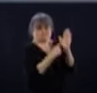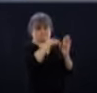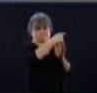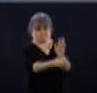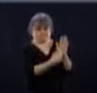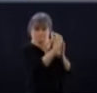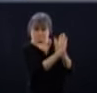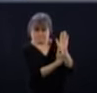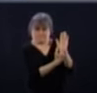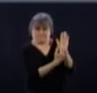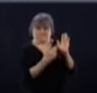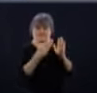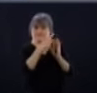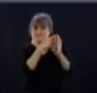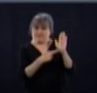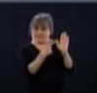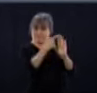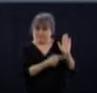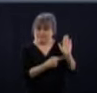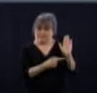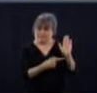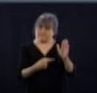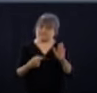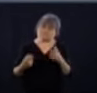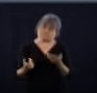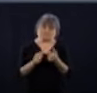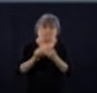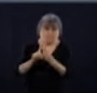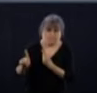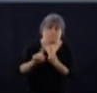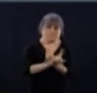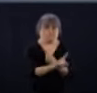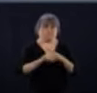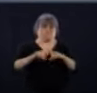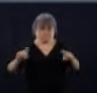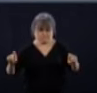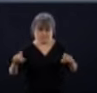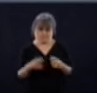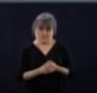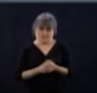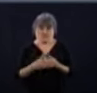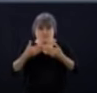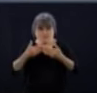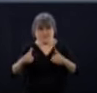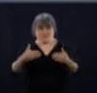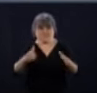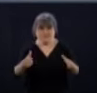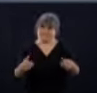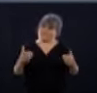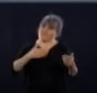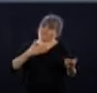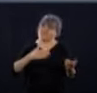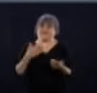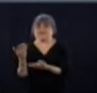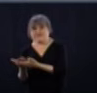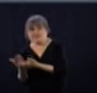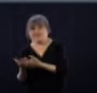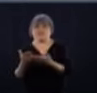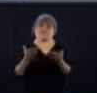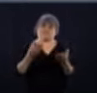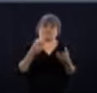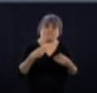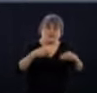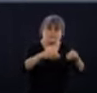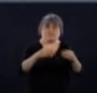de garde et de l'économie, dépend vraiment de la capacité, la volonté des Québécois de continuer d'appliquer les consignes de santé